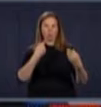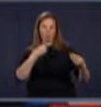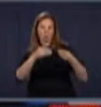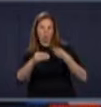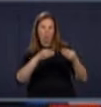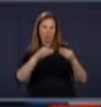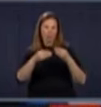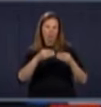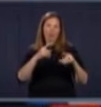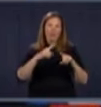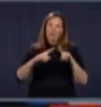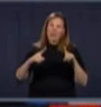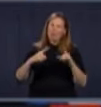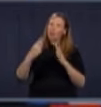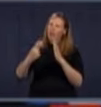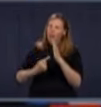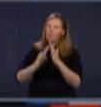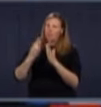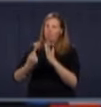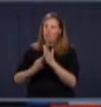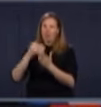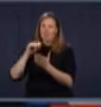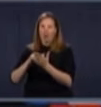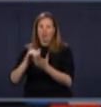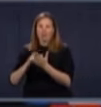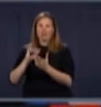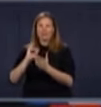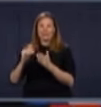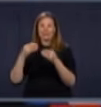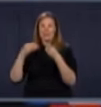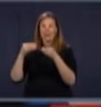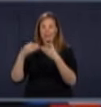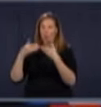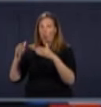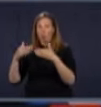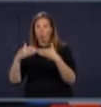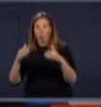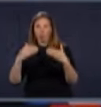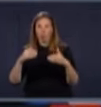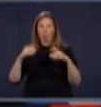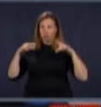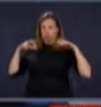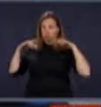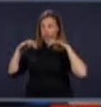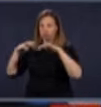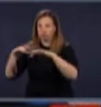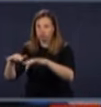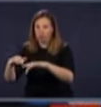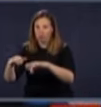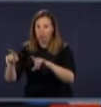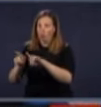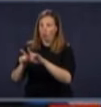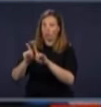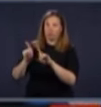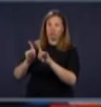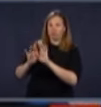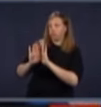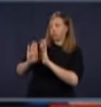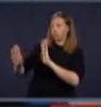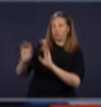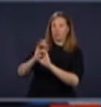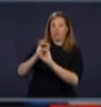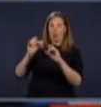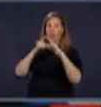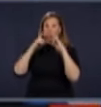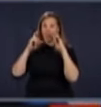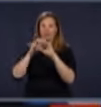etc., je vais le répéter encore, c'est que si les gens se ruent puis ne respectent pas le 2 m, on est vraiment dans une problématique. Les